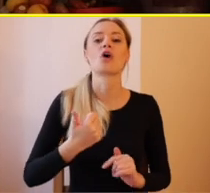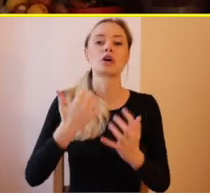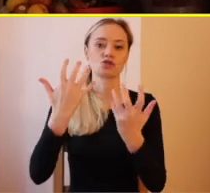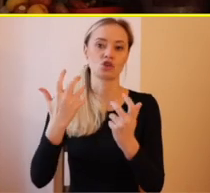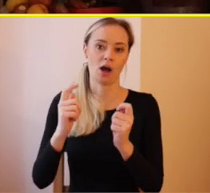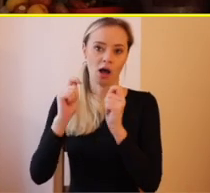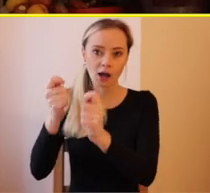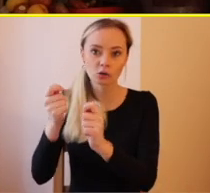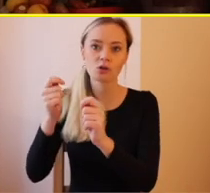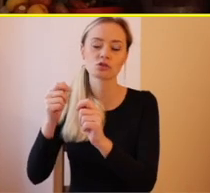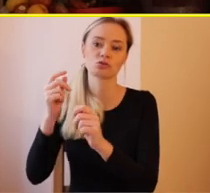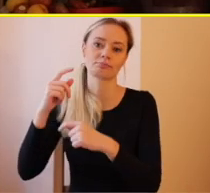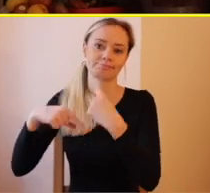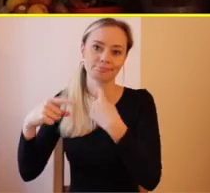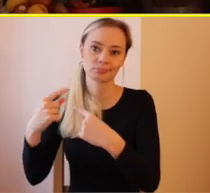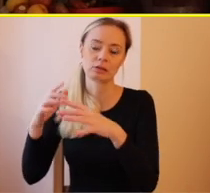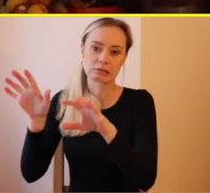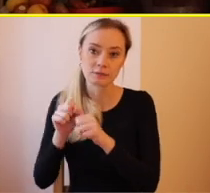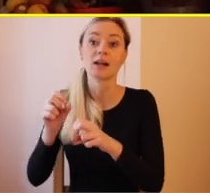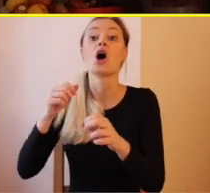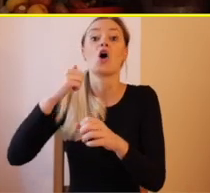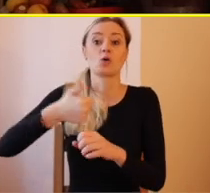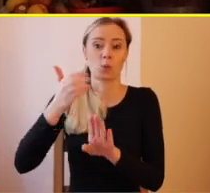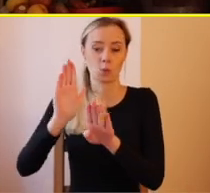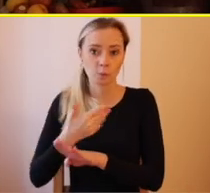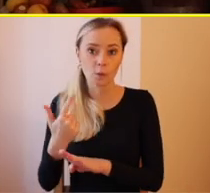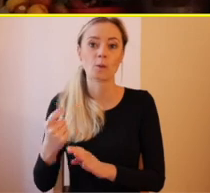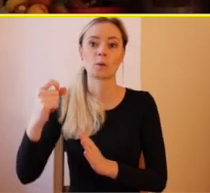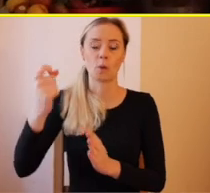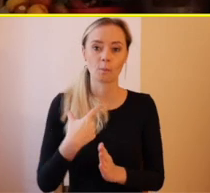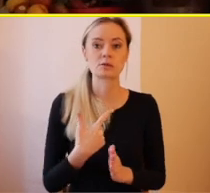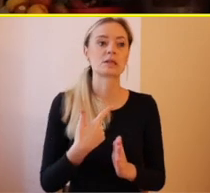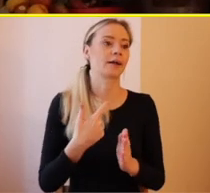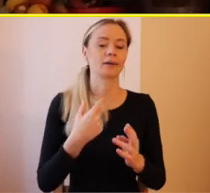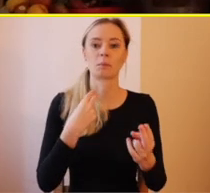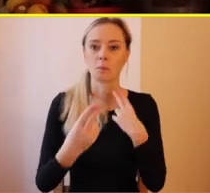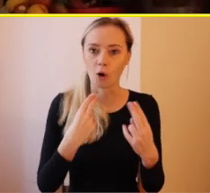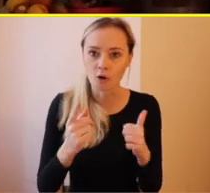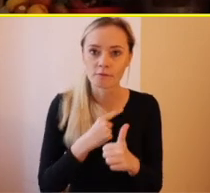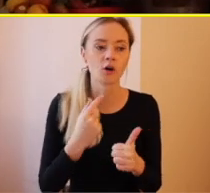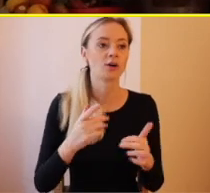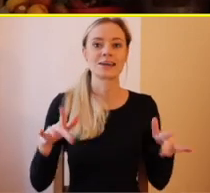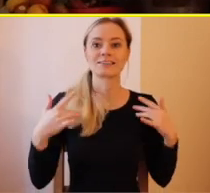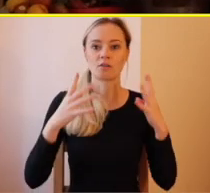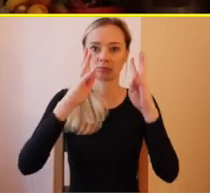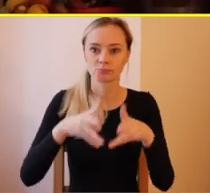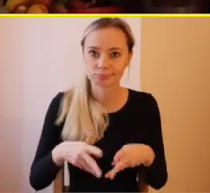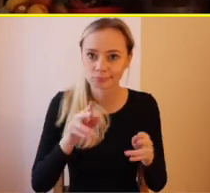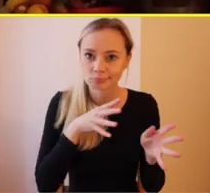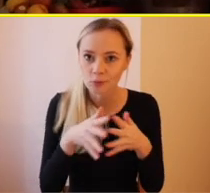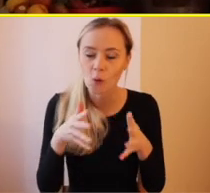potom dostala pozvanku na zdravotnú prehliadku, na interviu a presne po roku